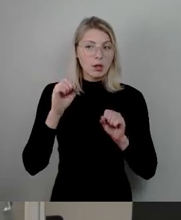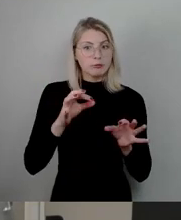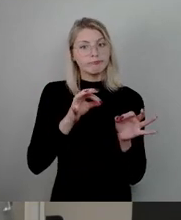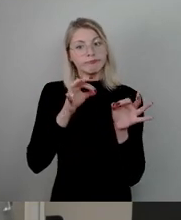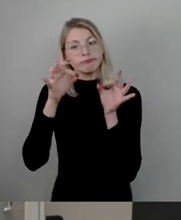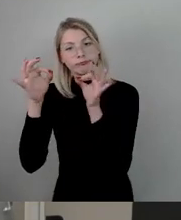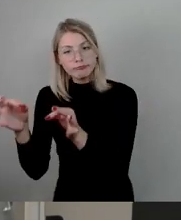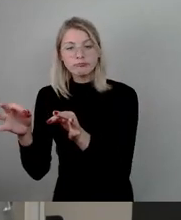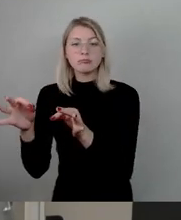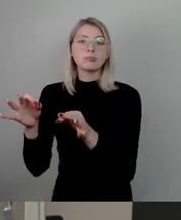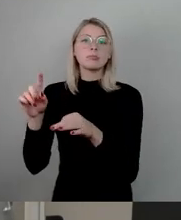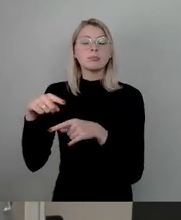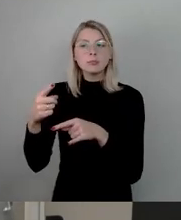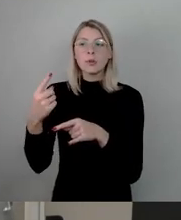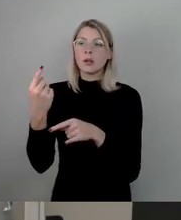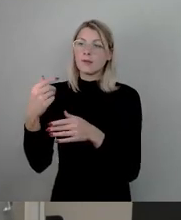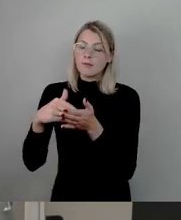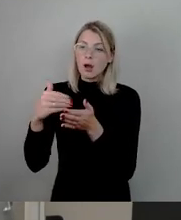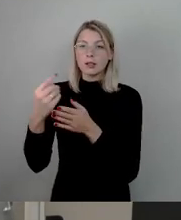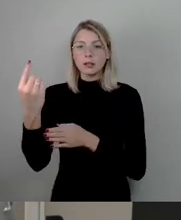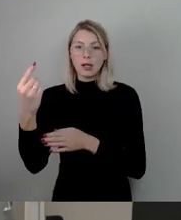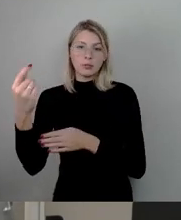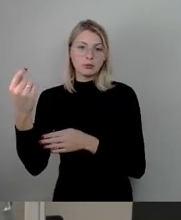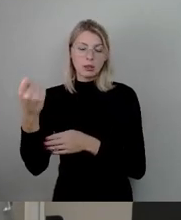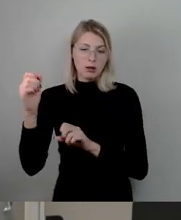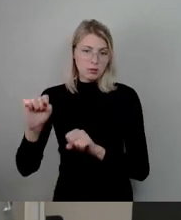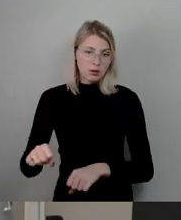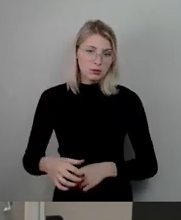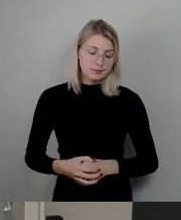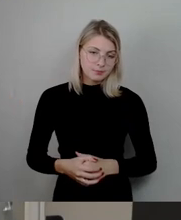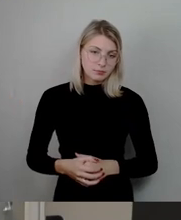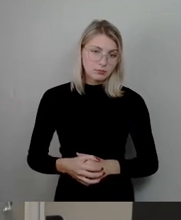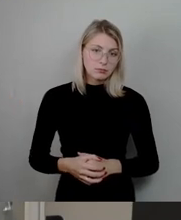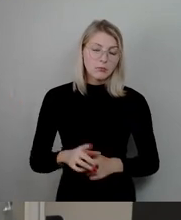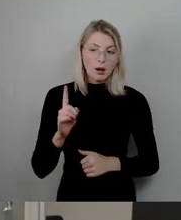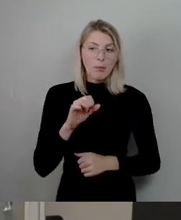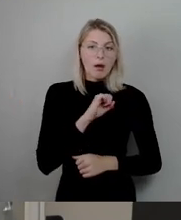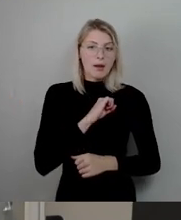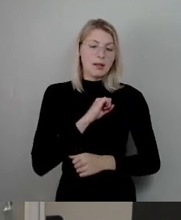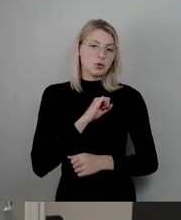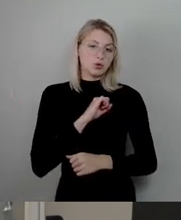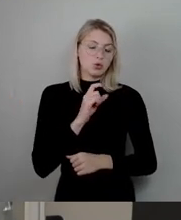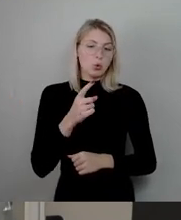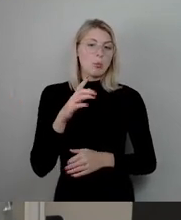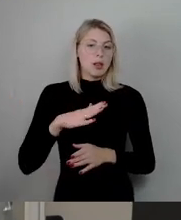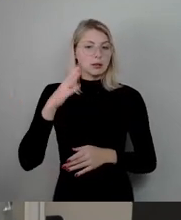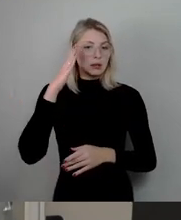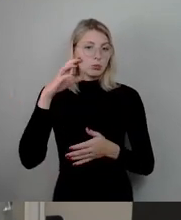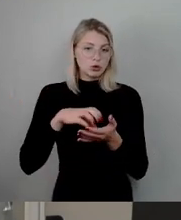weiter selbst zu betreiben, aber eben unter Eigentum der Landeshauptstadt Dresden. Das